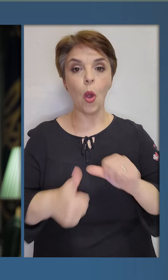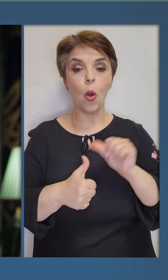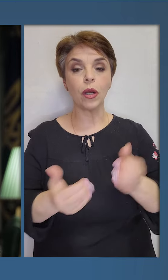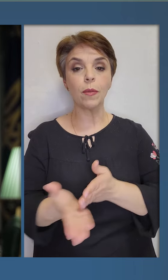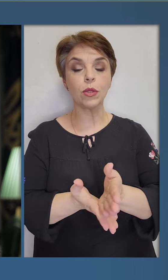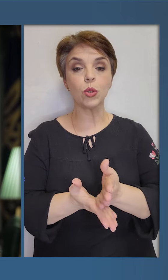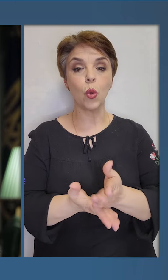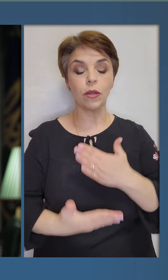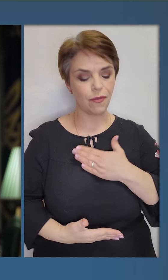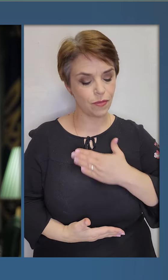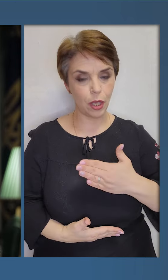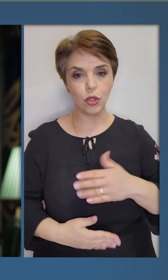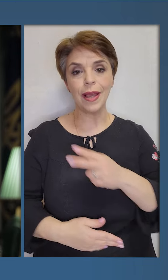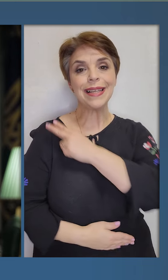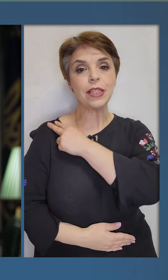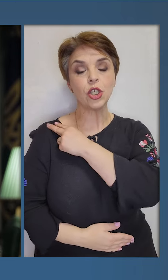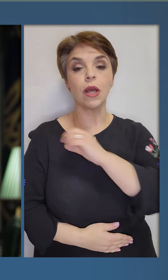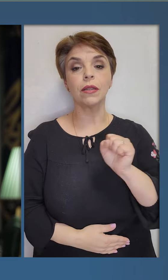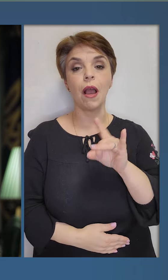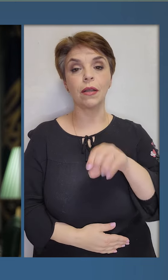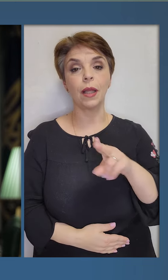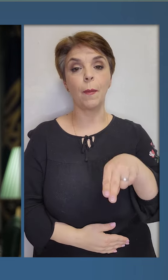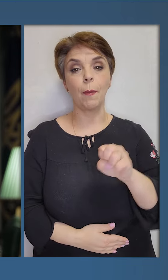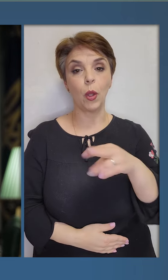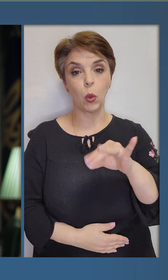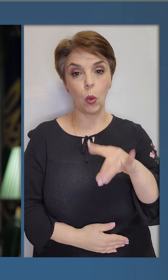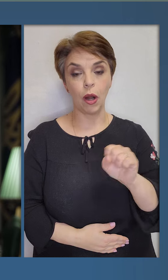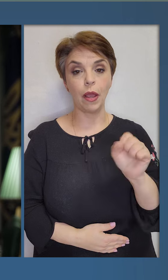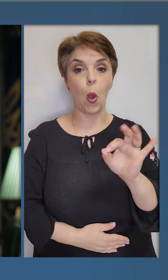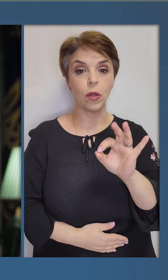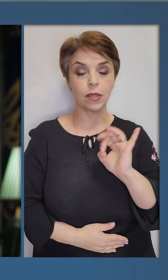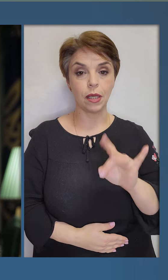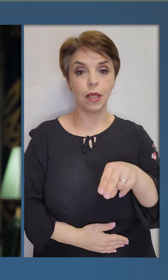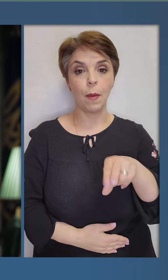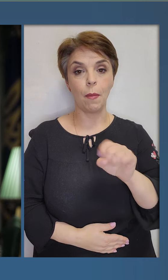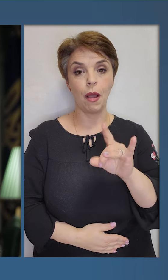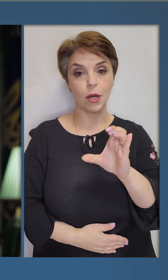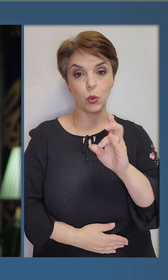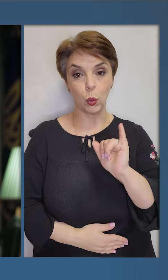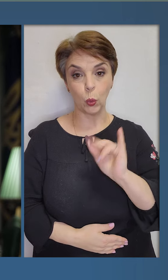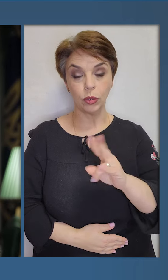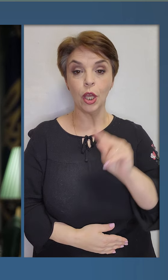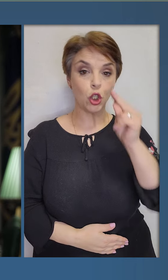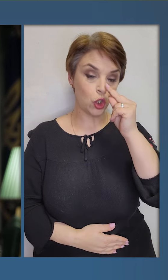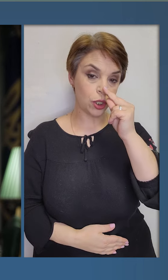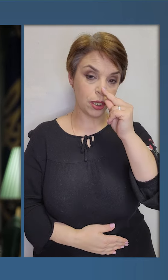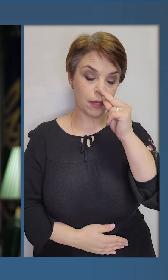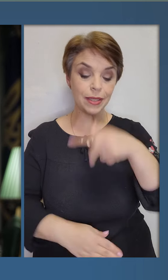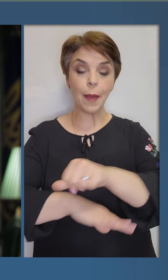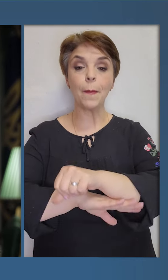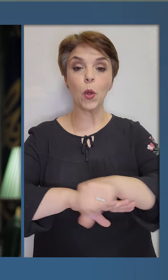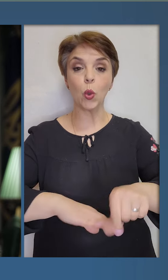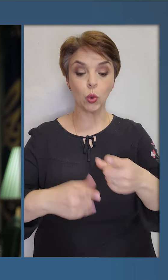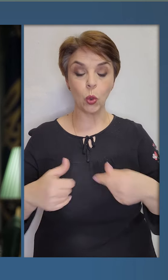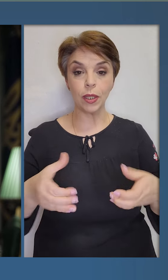Окремо заслуговують на вдячність сержанти Артем Педора та Олександр Поразкун, Чернігівський